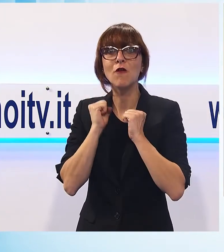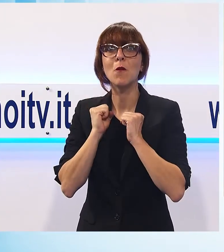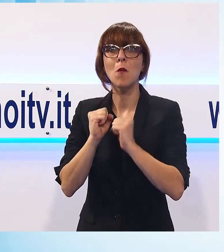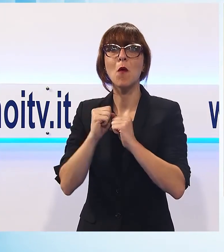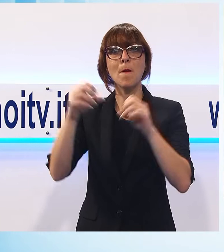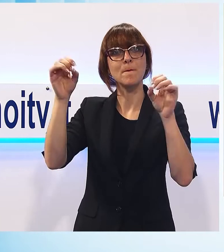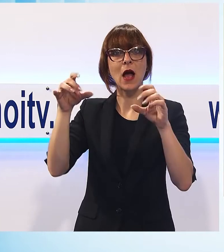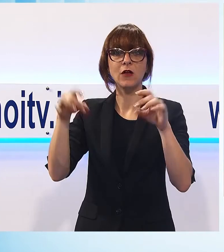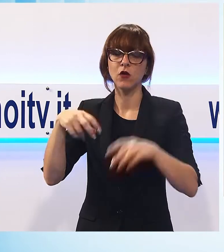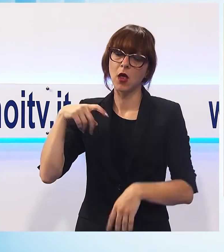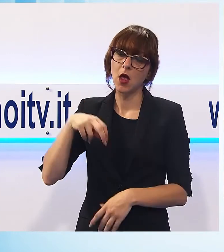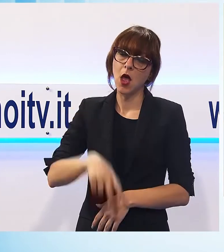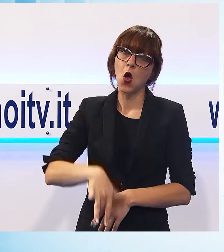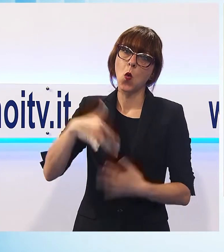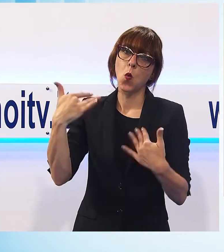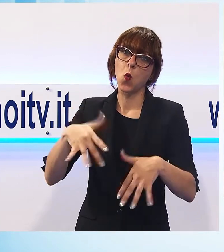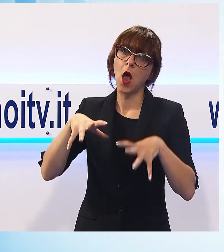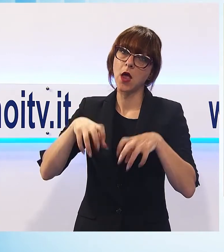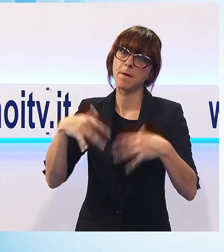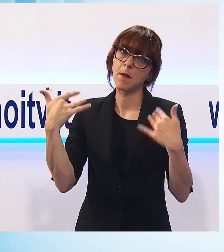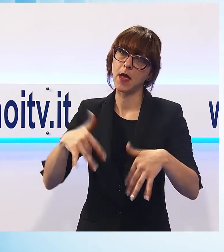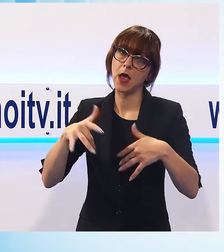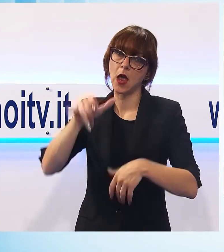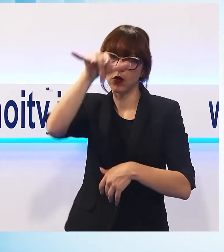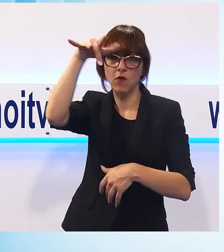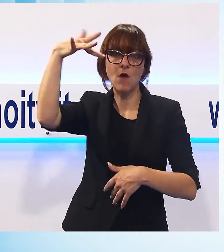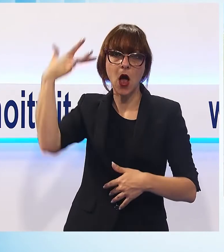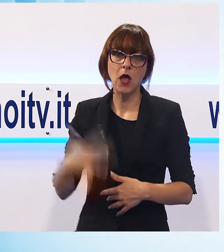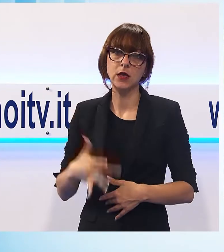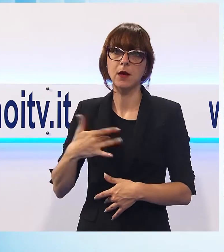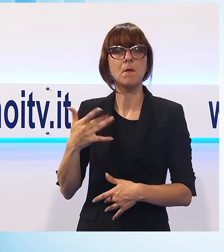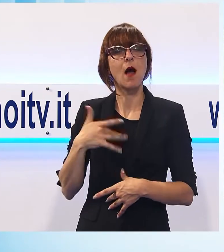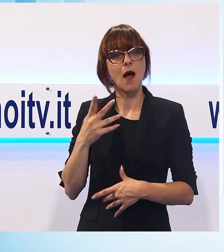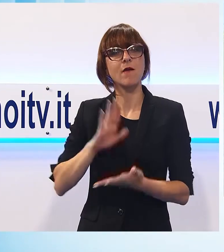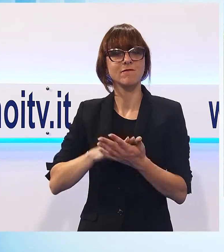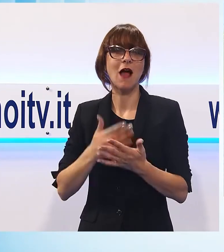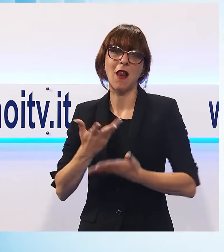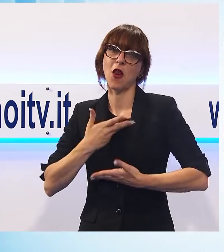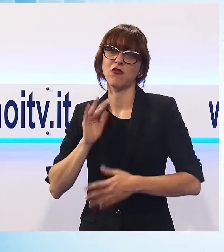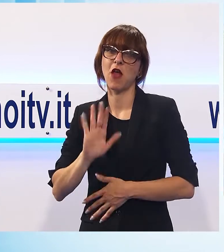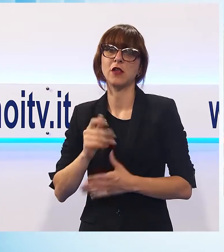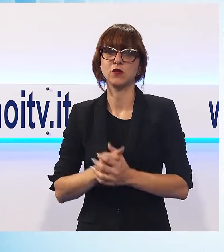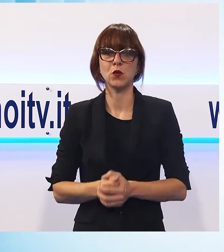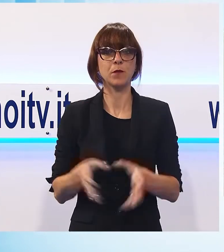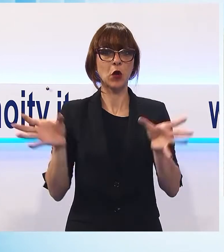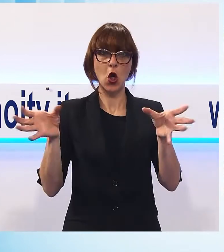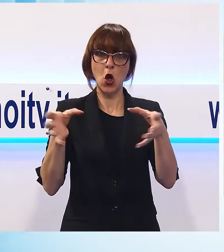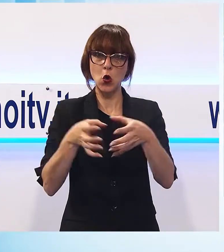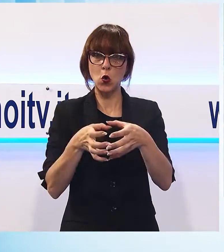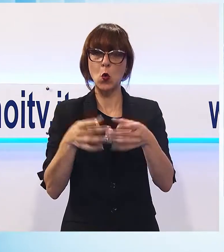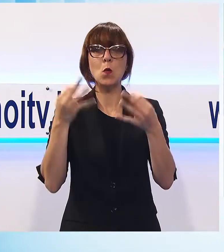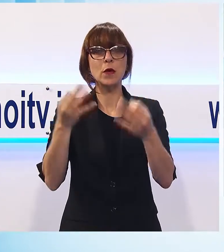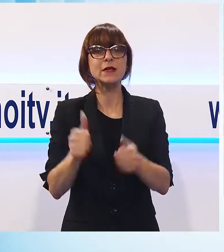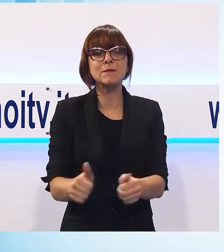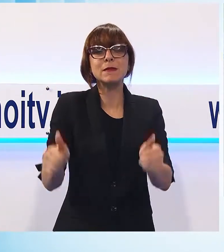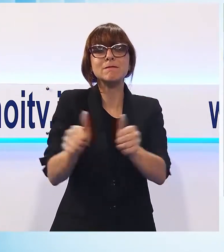era lunga, è stato veramente impegnativo però ne è valse la pena. La comitiva lungo il difficile e faticoso percorso è sempre scortata